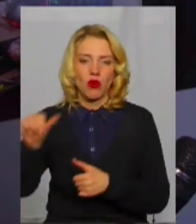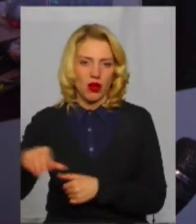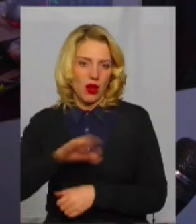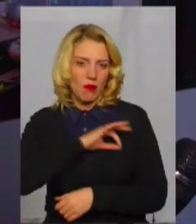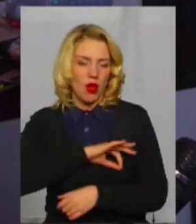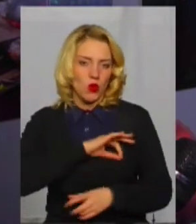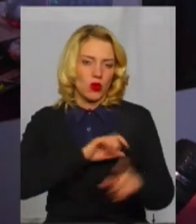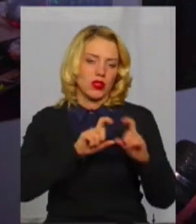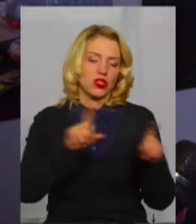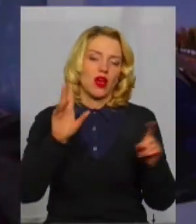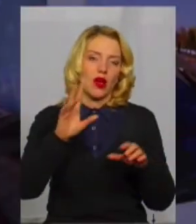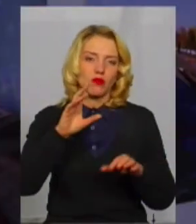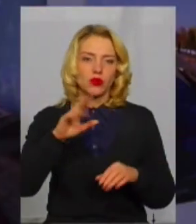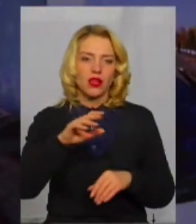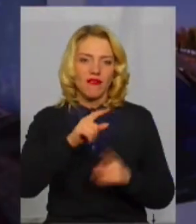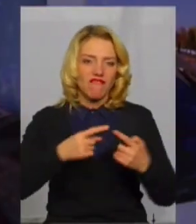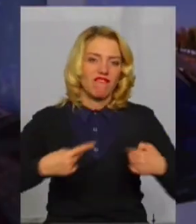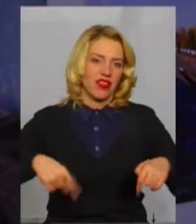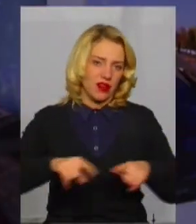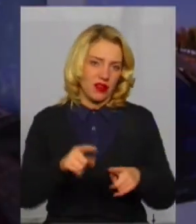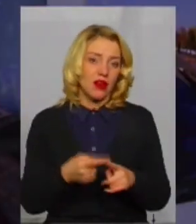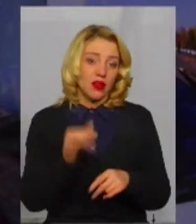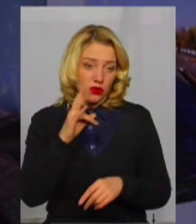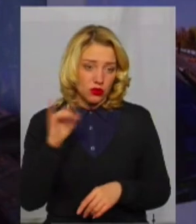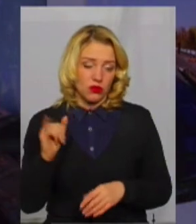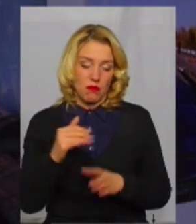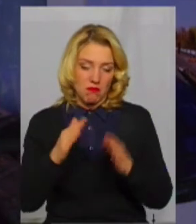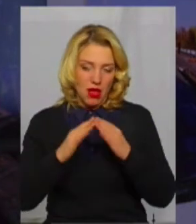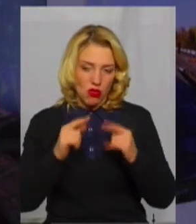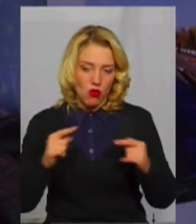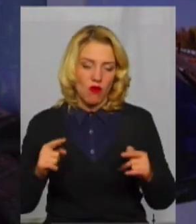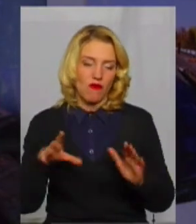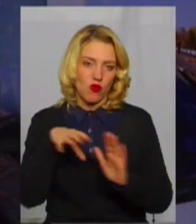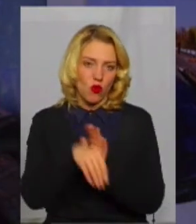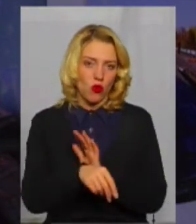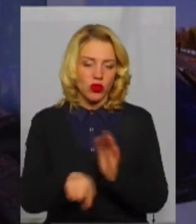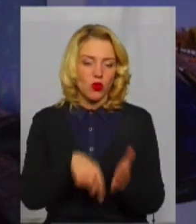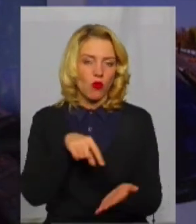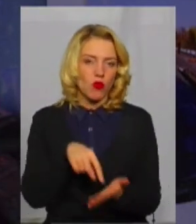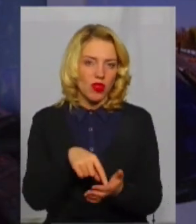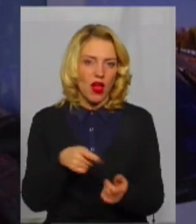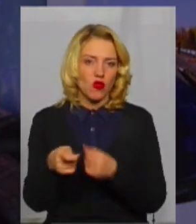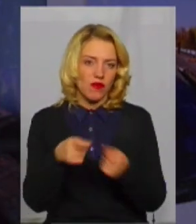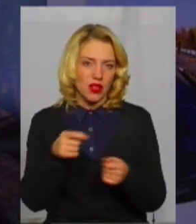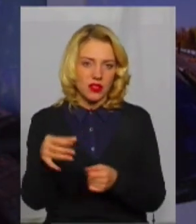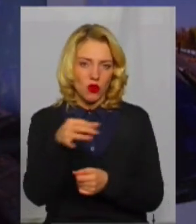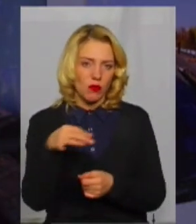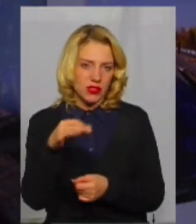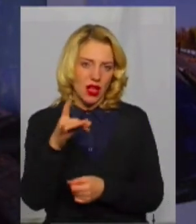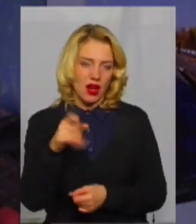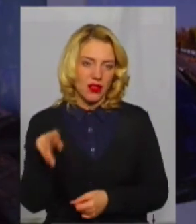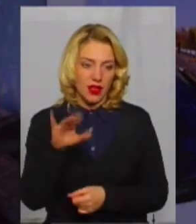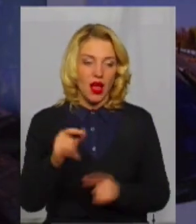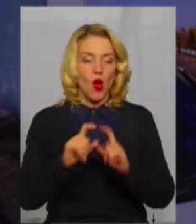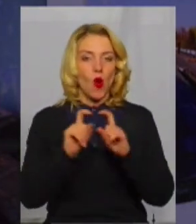структурним підрозділом, відділенням. Майно відноситься до комунальної власності обласної ради, об'єкт